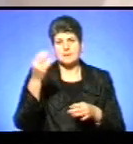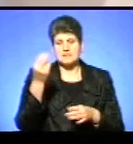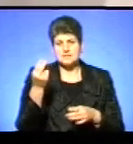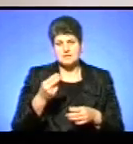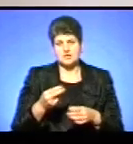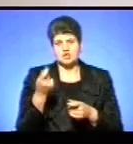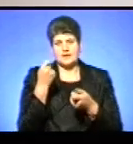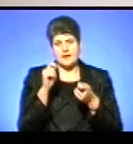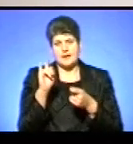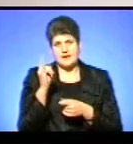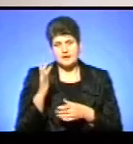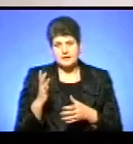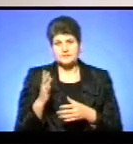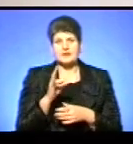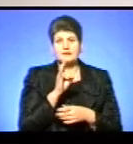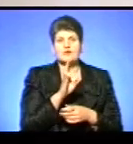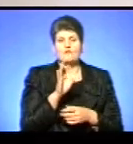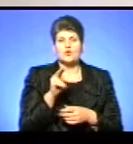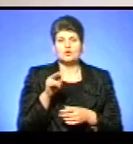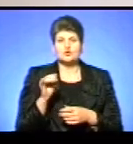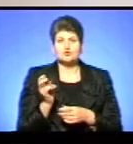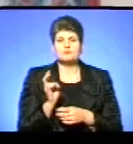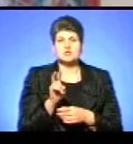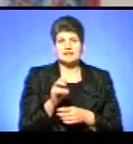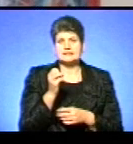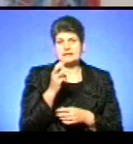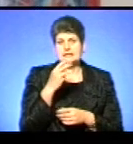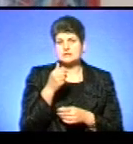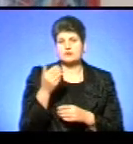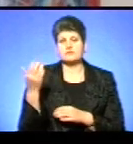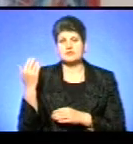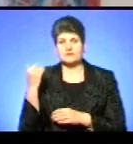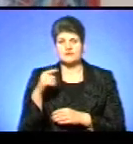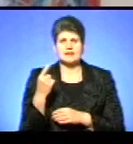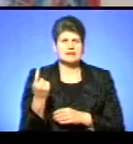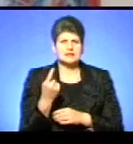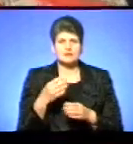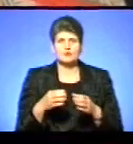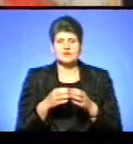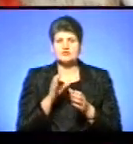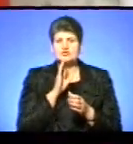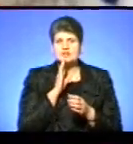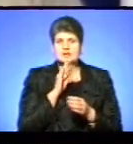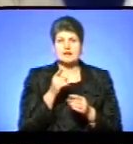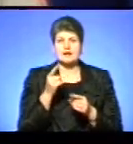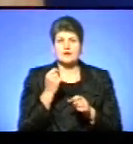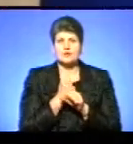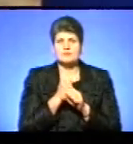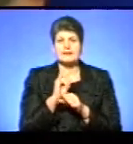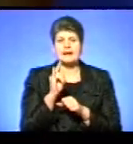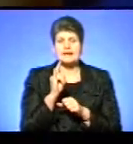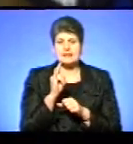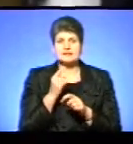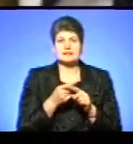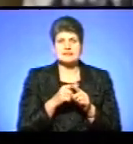Волошук. Надія Волошук до «Палітри» прийшла 13 років тому. Вона єдина в колективі жінка, яка створює ляльки. На